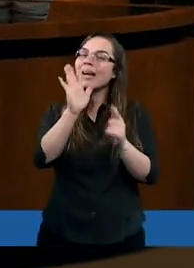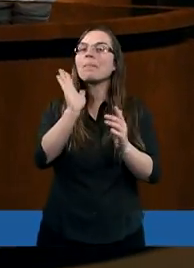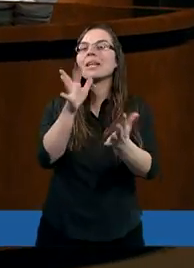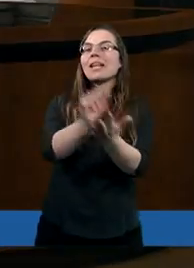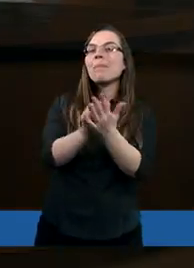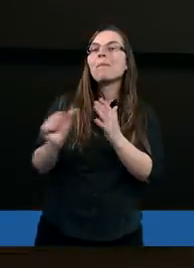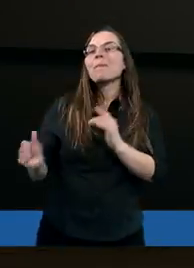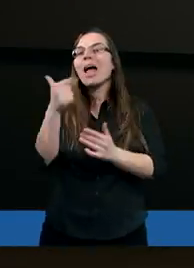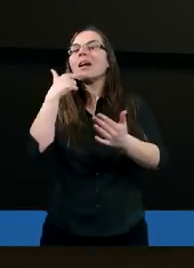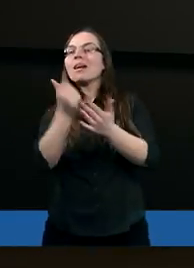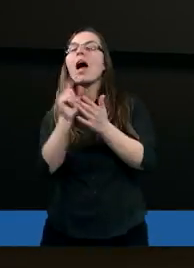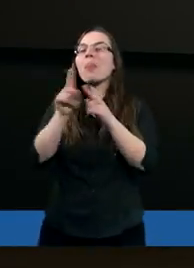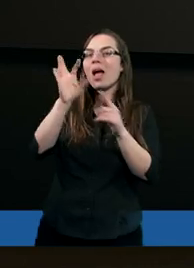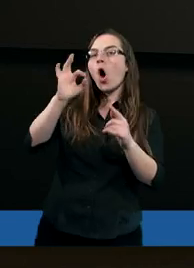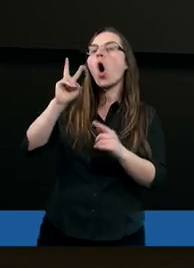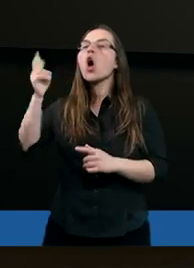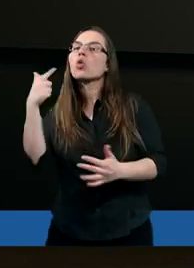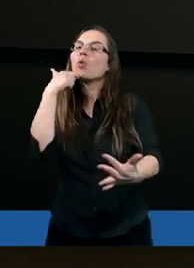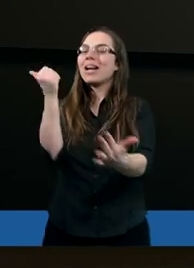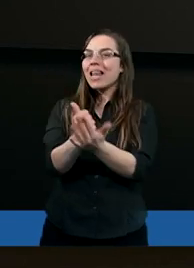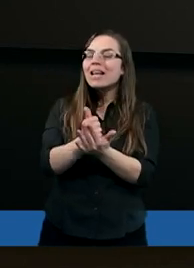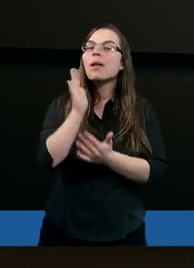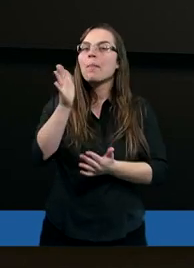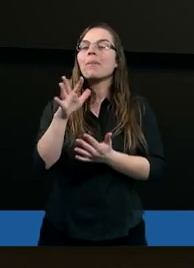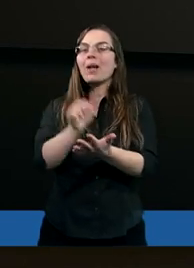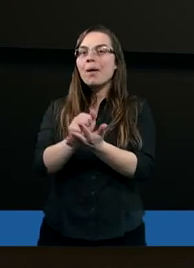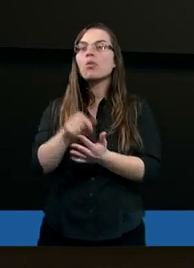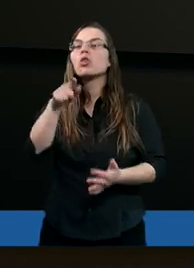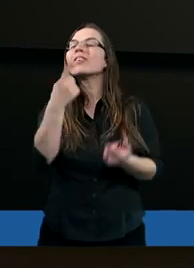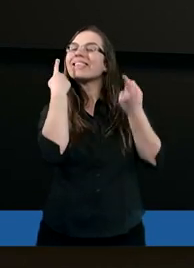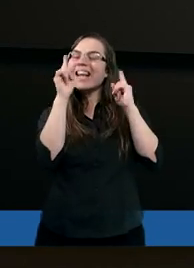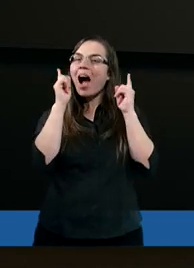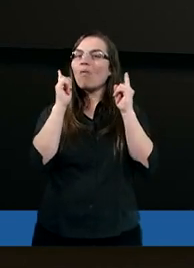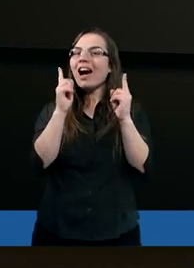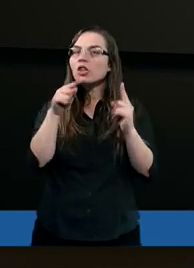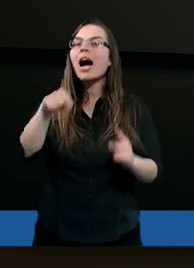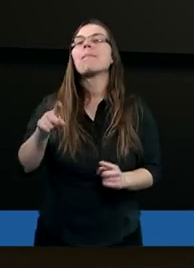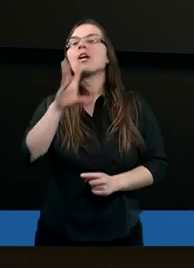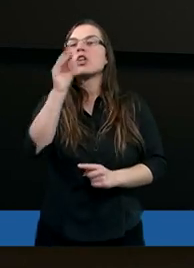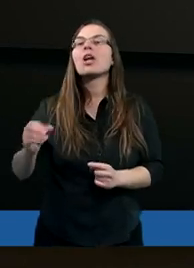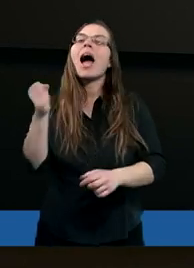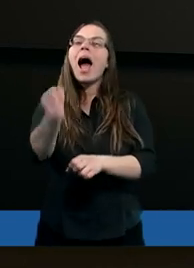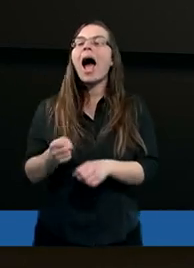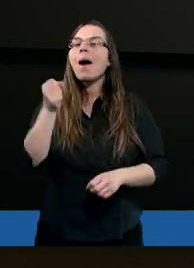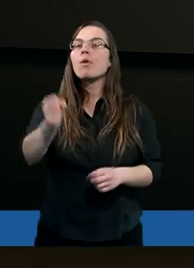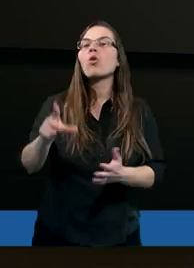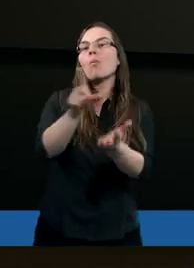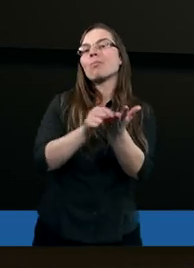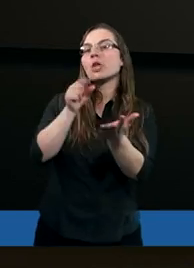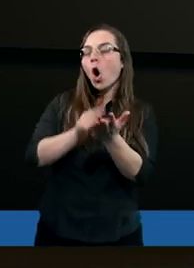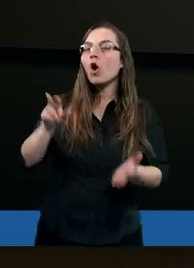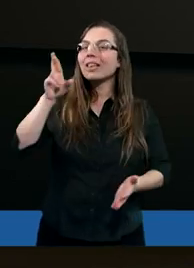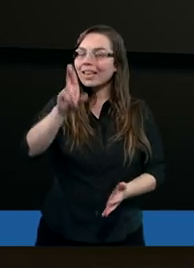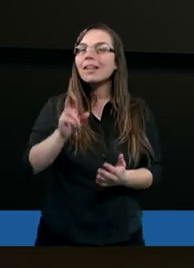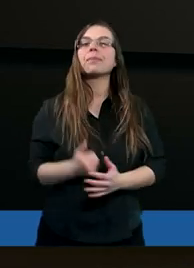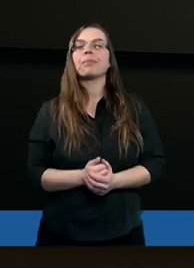listem, ale będziemy mówić i o drugim liście, to zauważamy, że apostoł Piotr